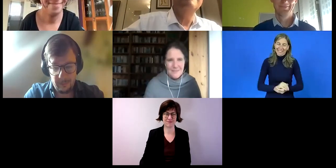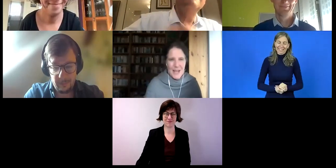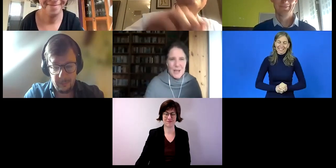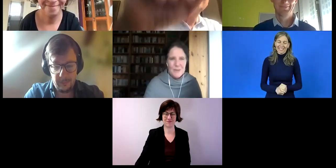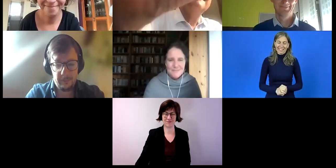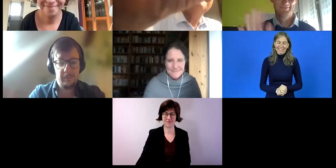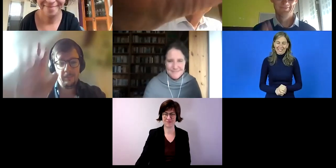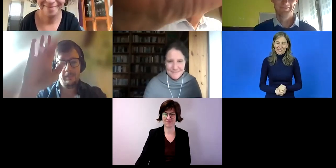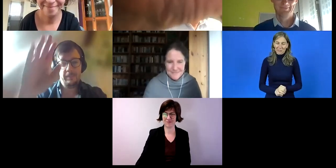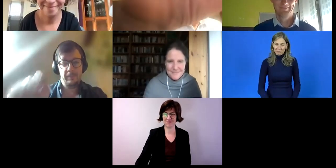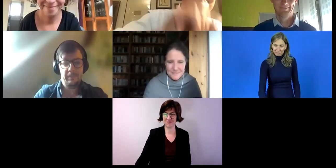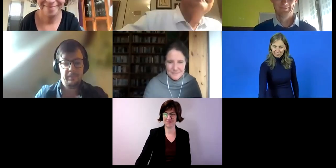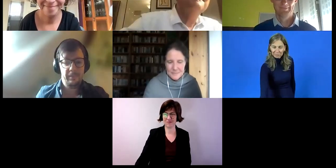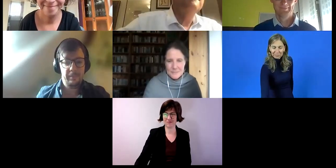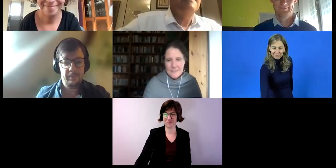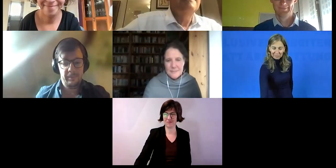Bis nächsten